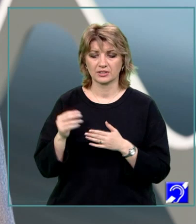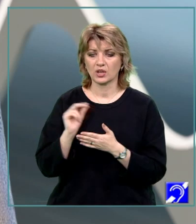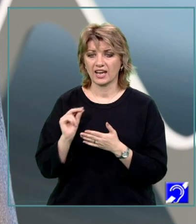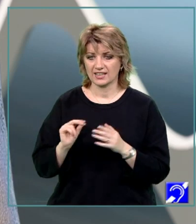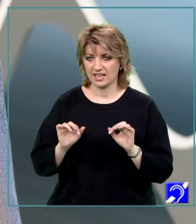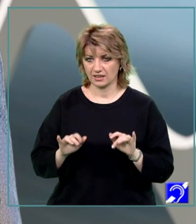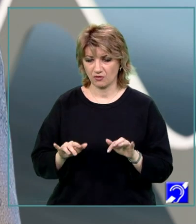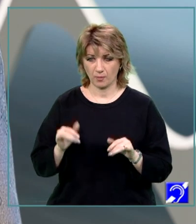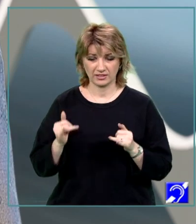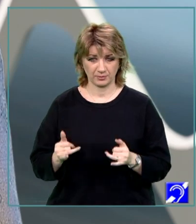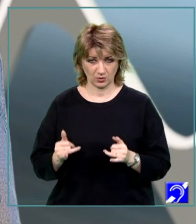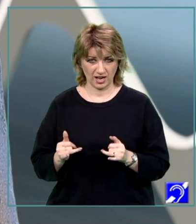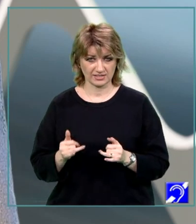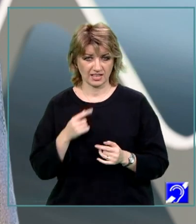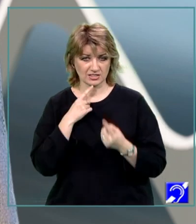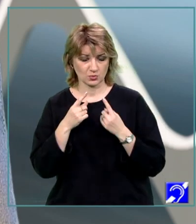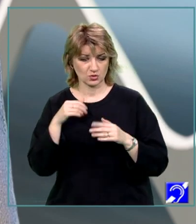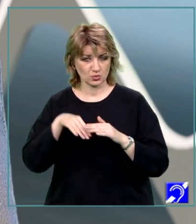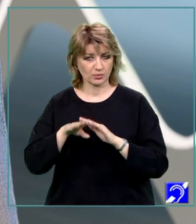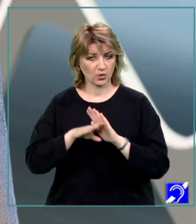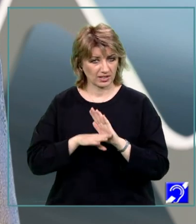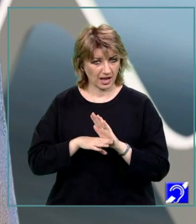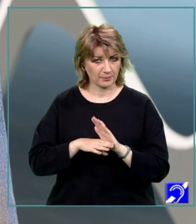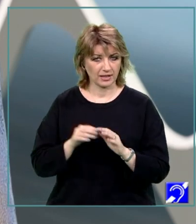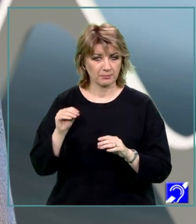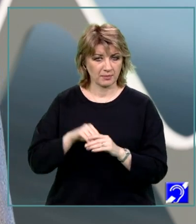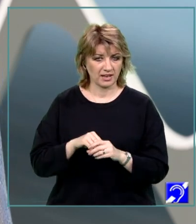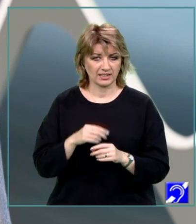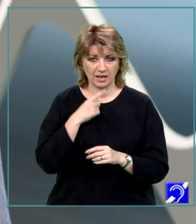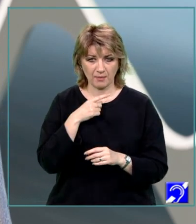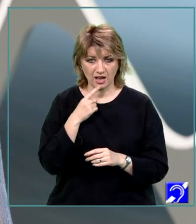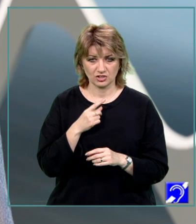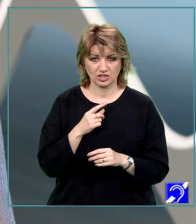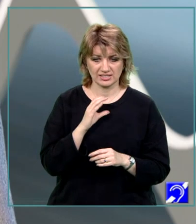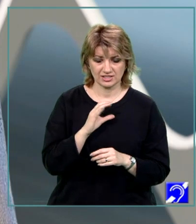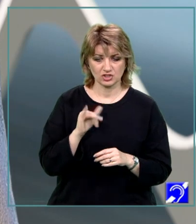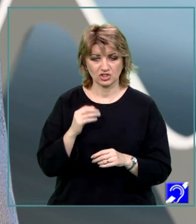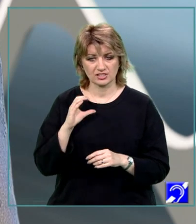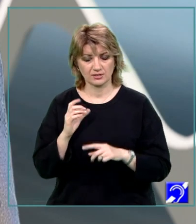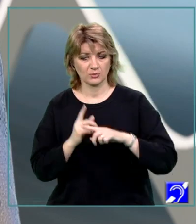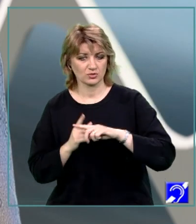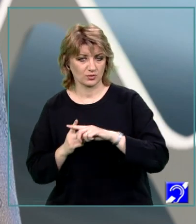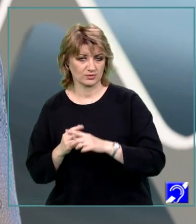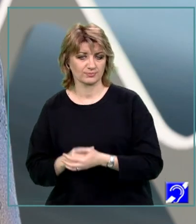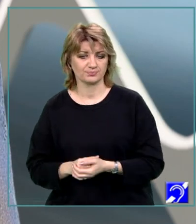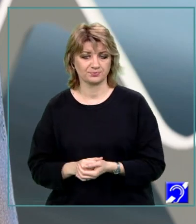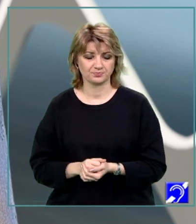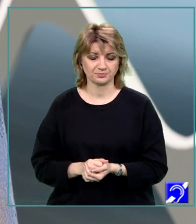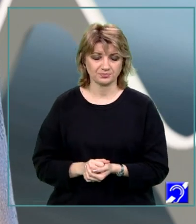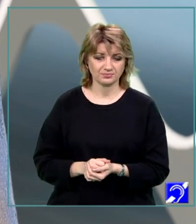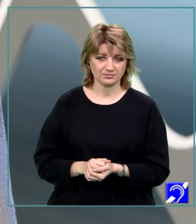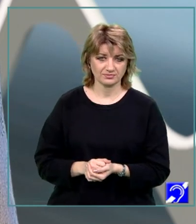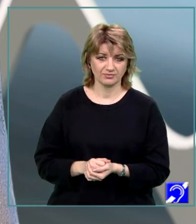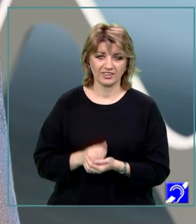informatică de astăzi. Am discutat despre subprograme implementate în limbajele de programare C++, respectiv limbajul de programare C.